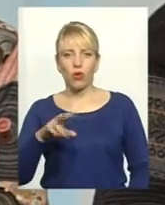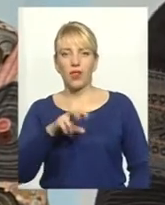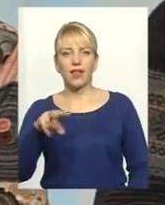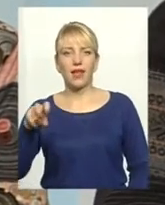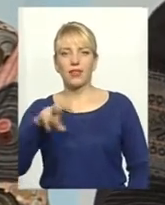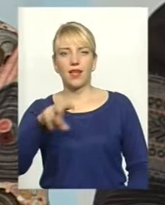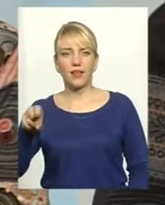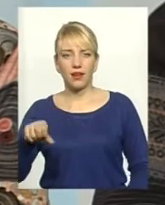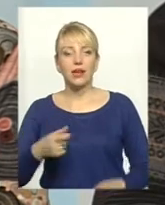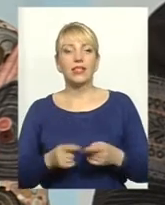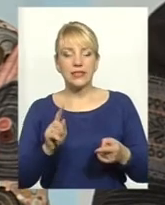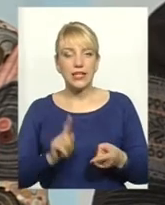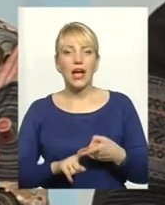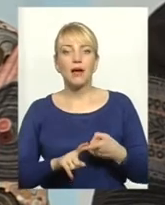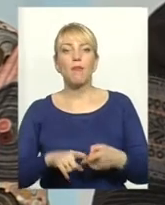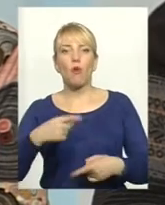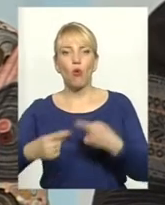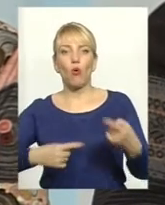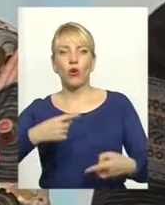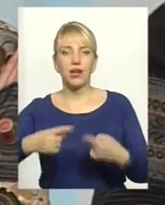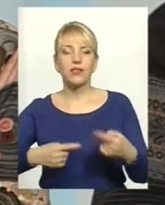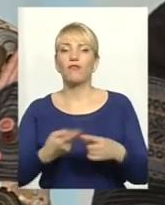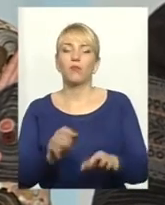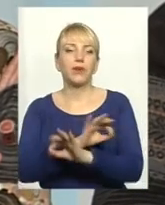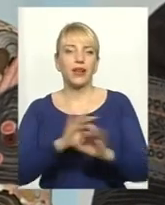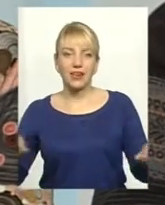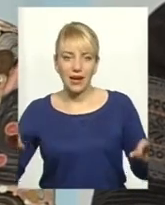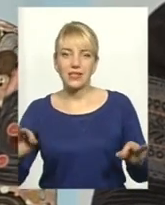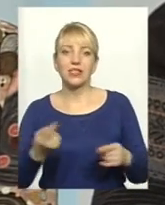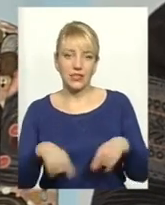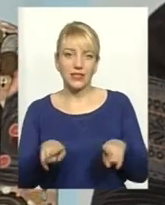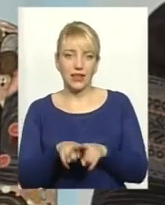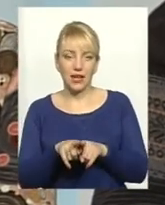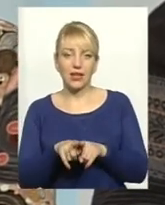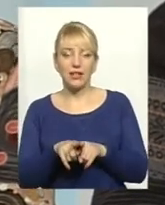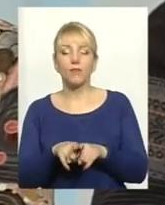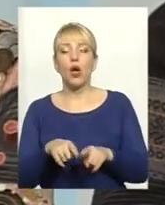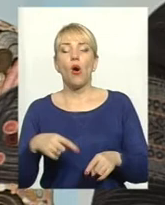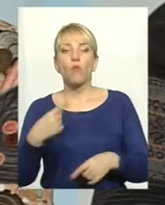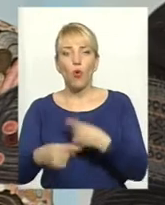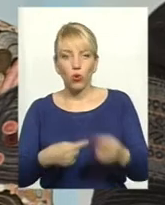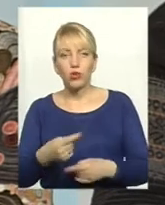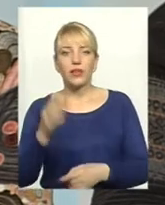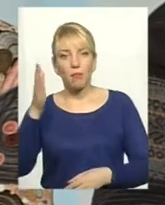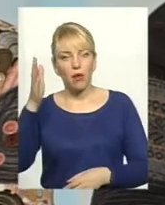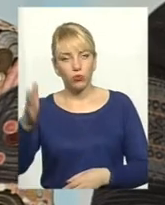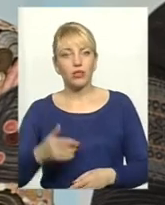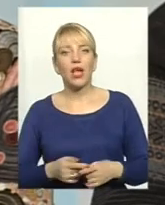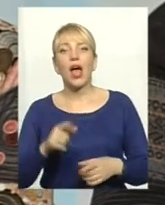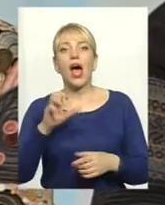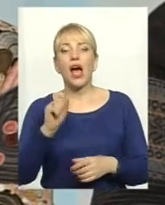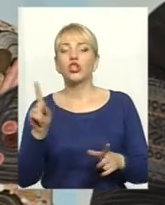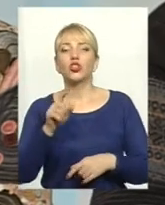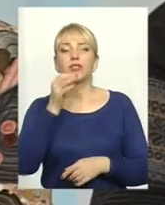Тому це покоління, воно прекрасне, я думаю, що за таким поколінням майбутнє. Ну, а що сказати батькам нашим,